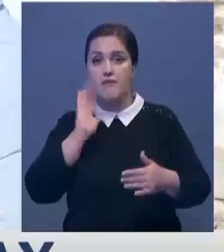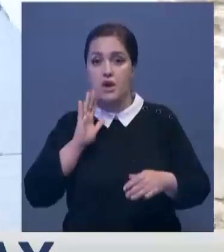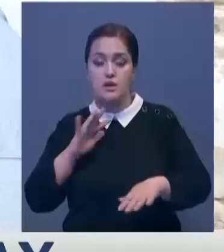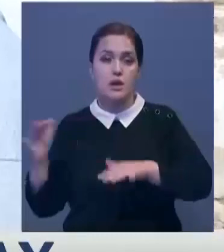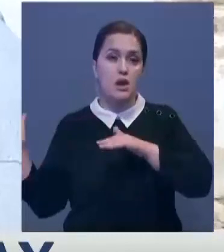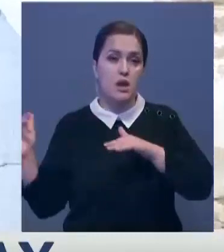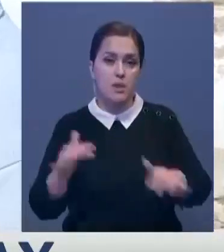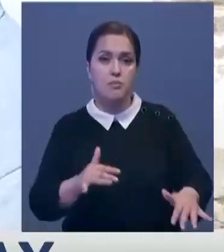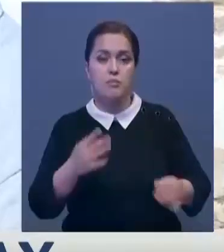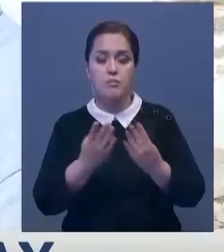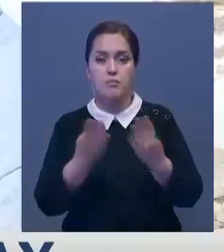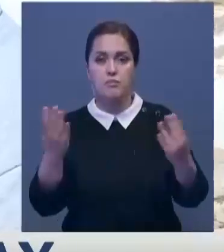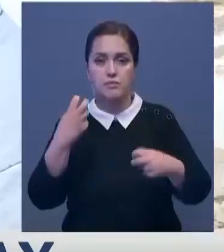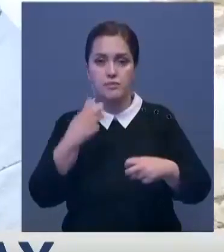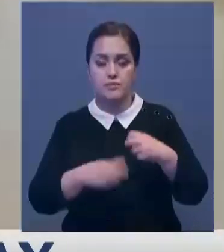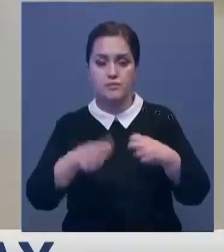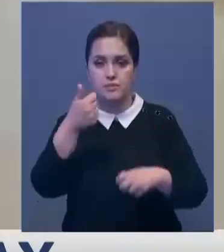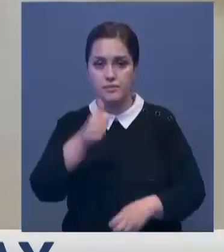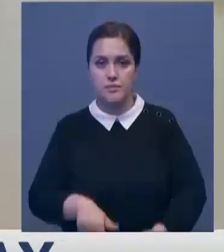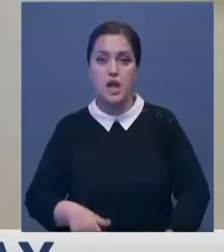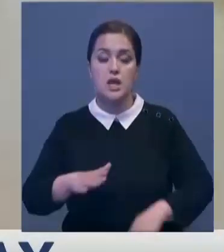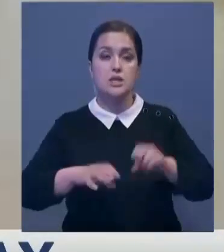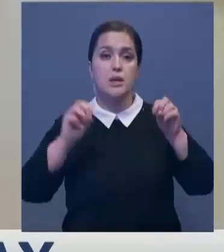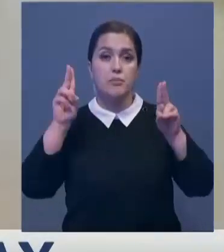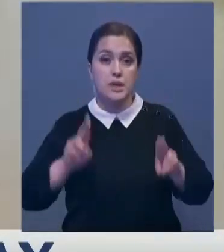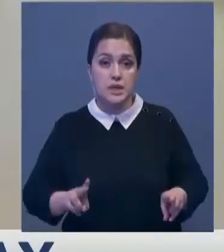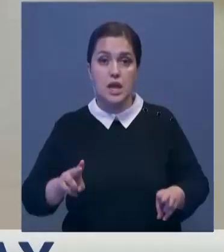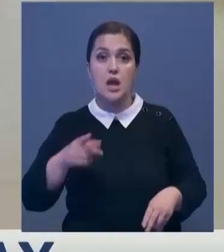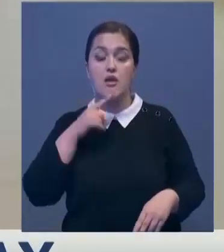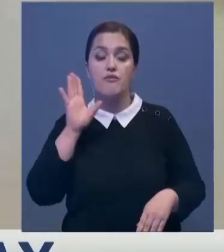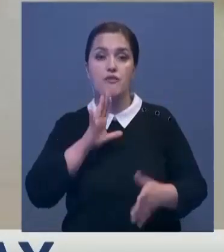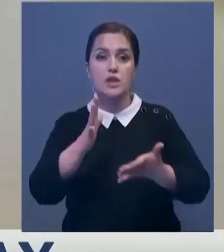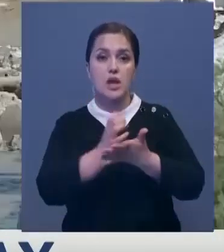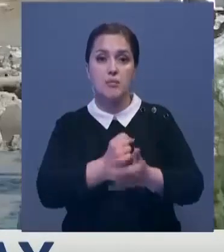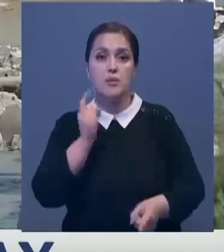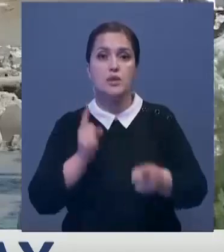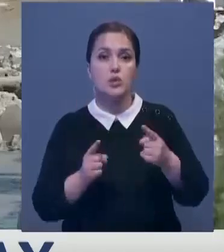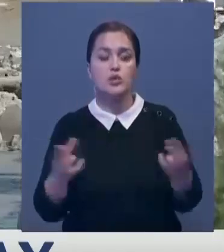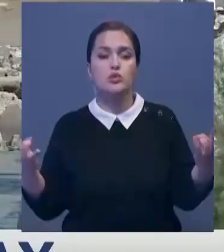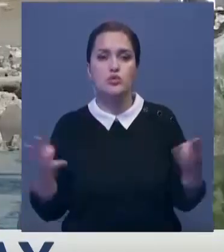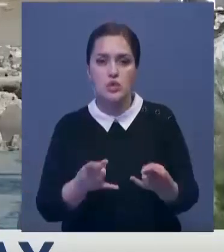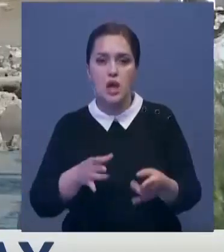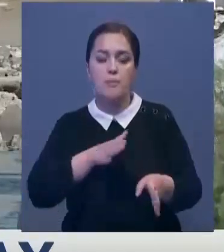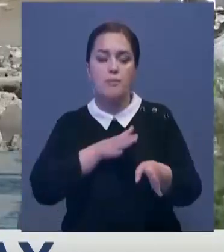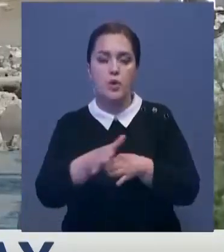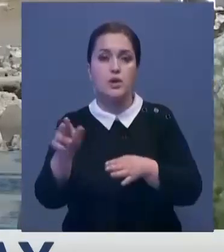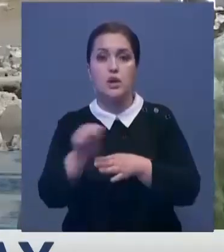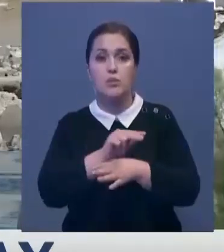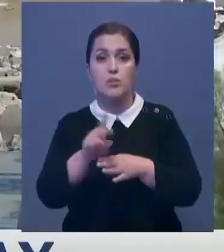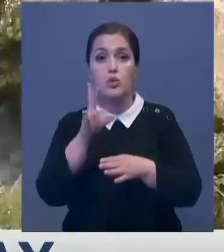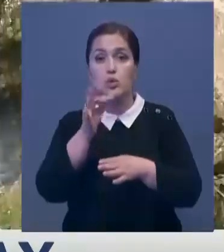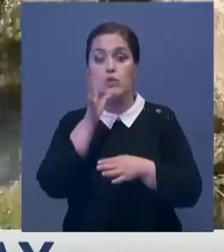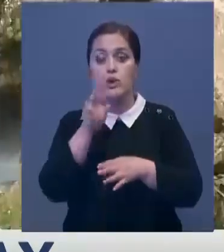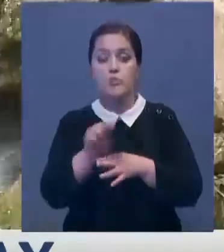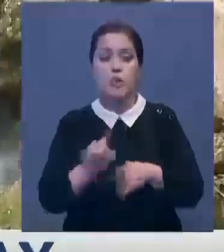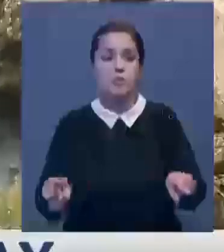приток воды, то дамба разрушится. Специалисты не скрывают, водохранилище действительно нуждается в капитальном ремонте. Но о сроках